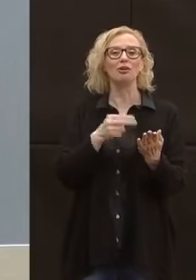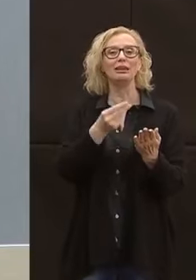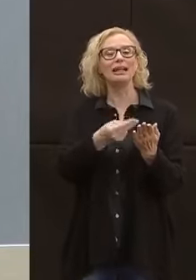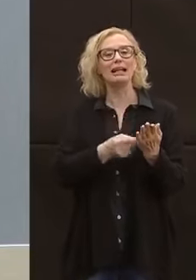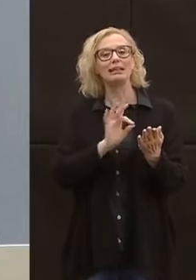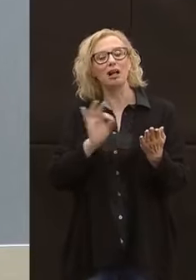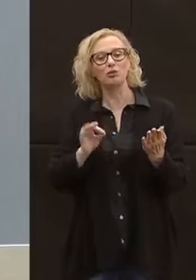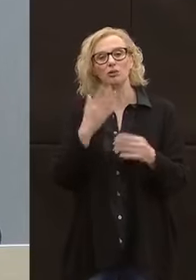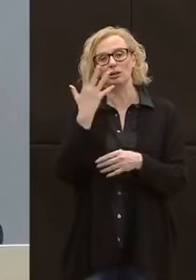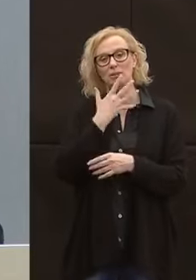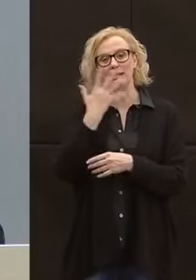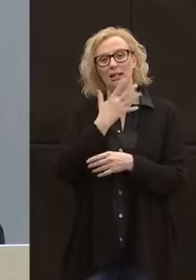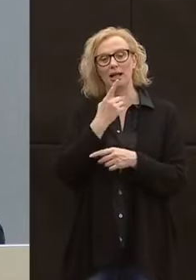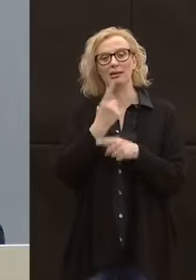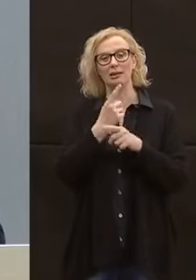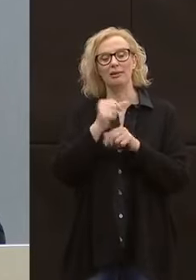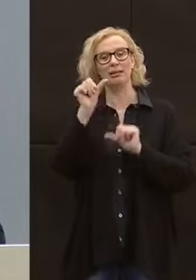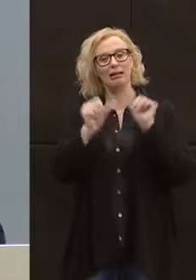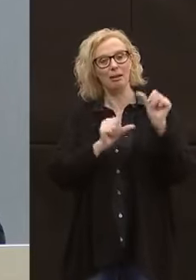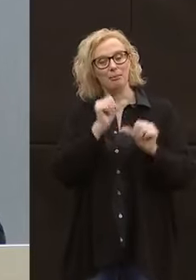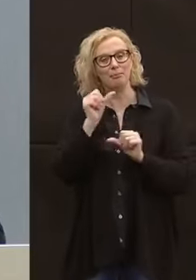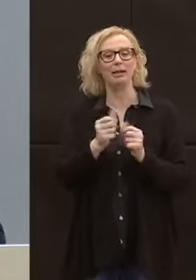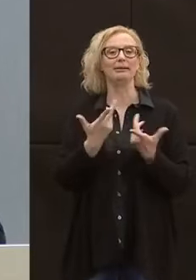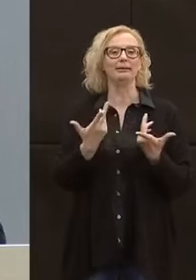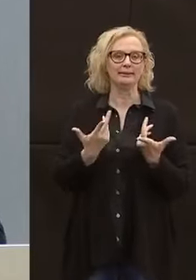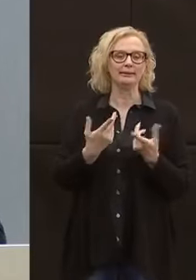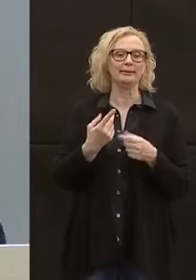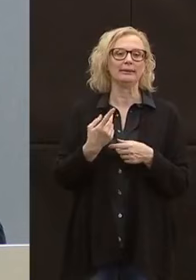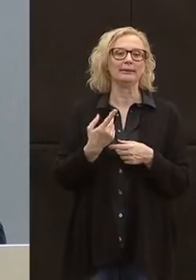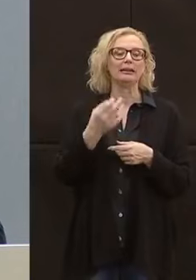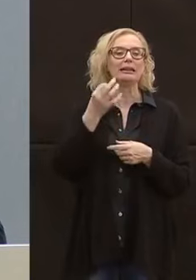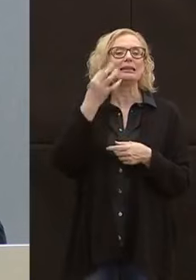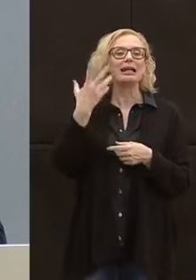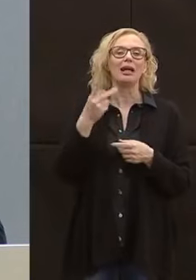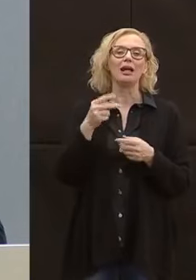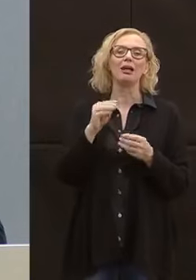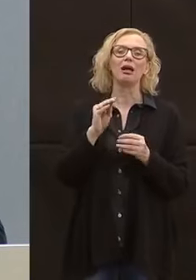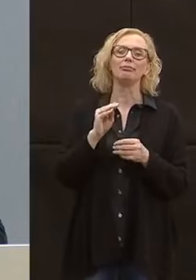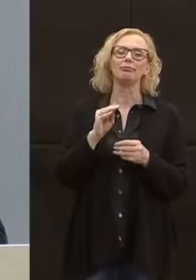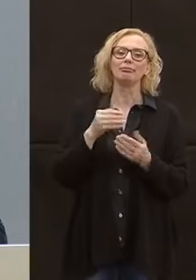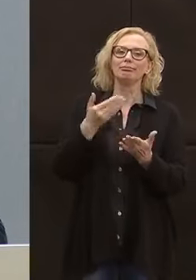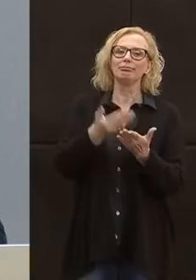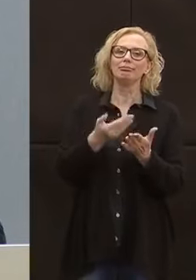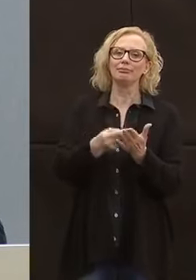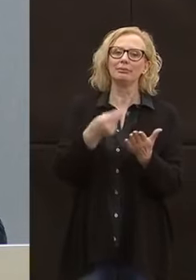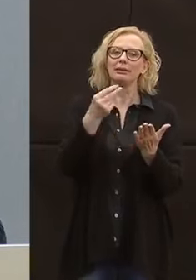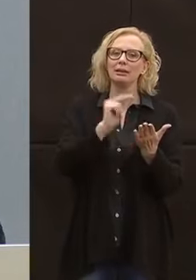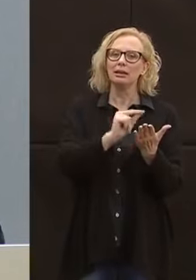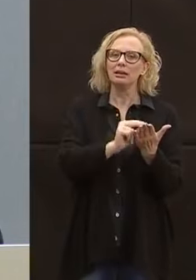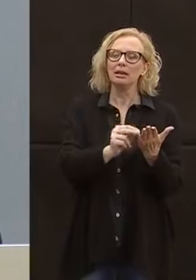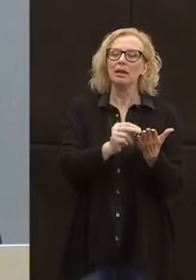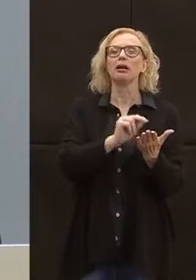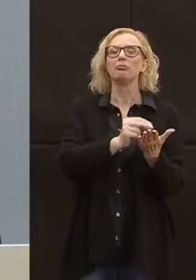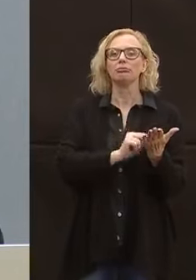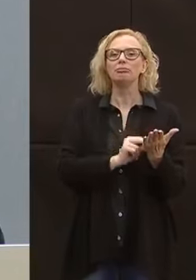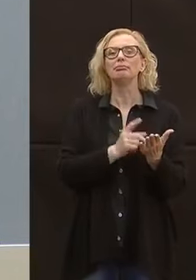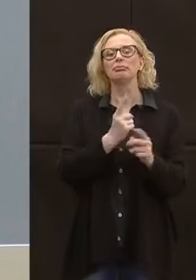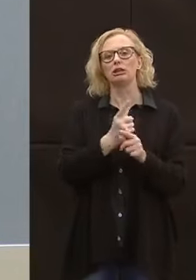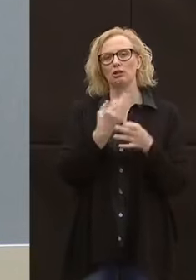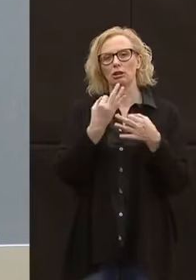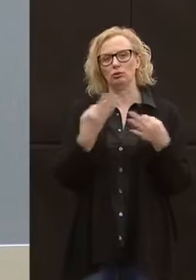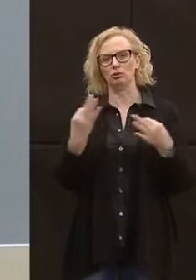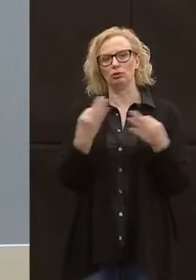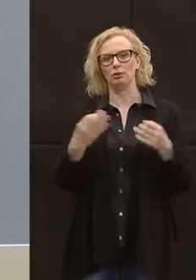stati inseriti in quanto non corretti. Quindi quando vengono compilate le domande, fare molta attenzione ai dati che vengono inseriti.